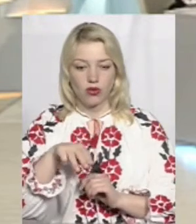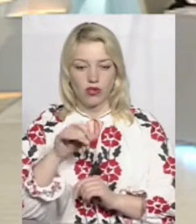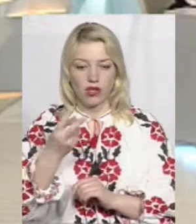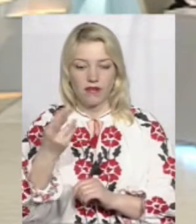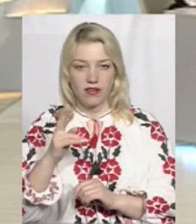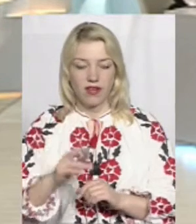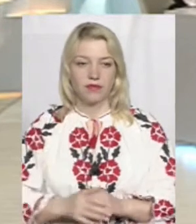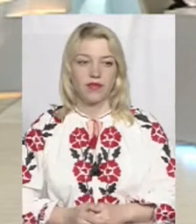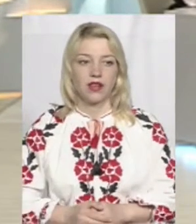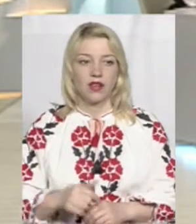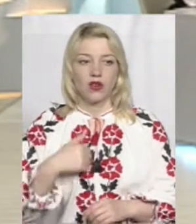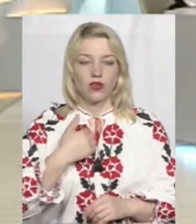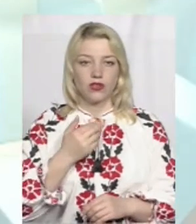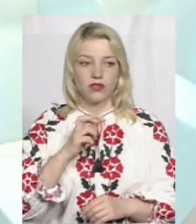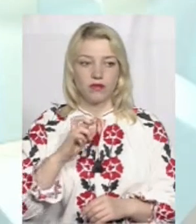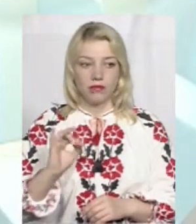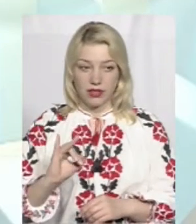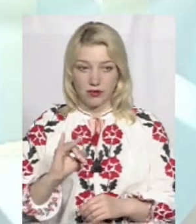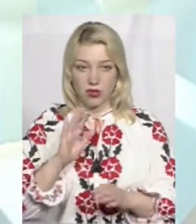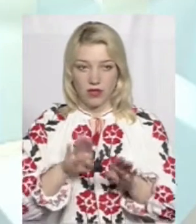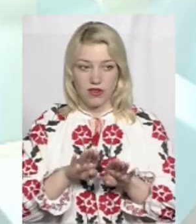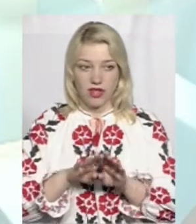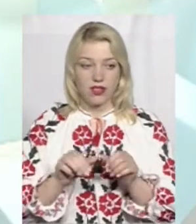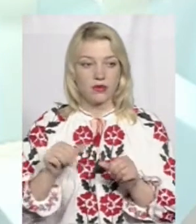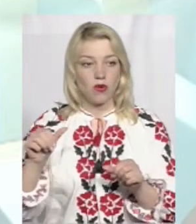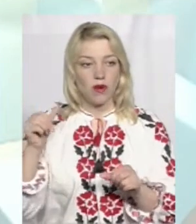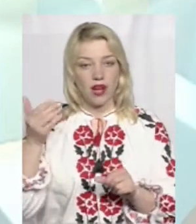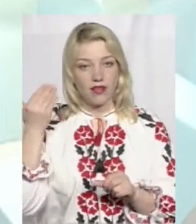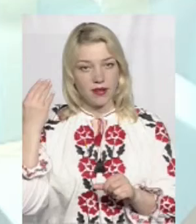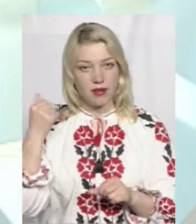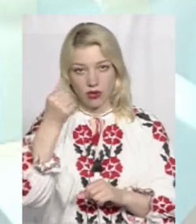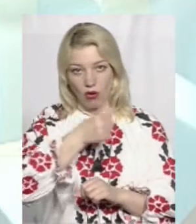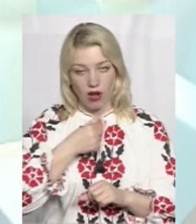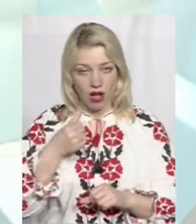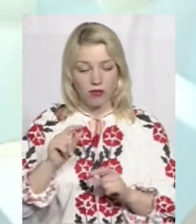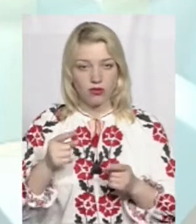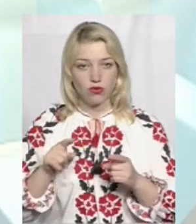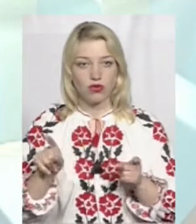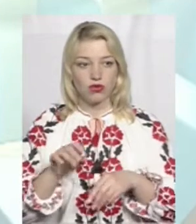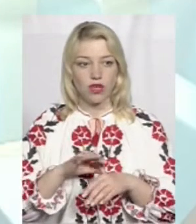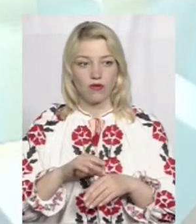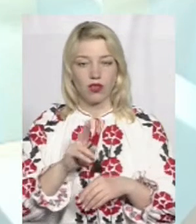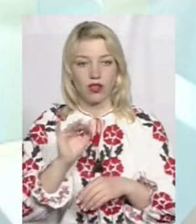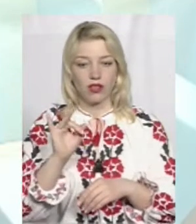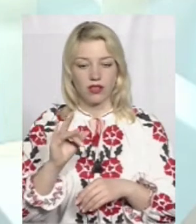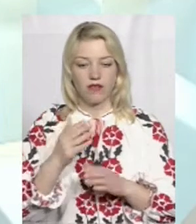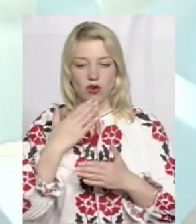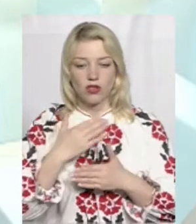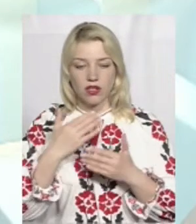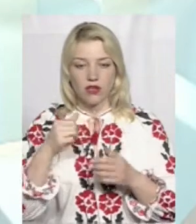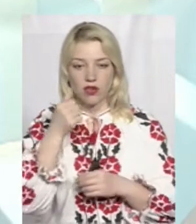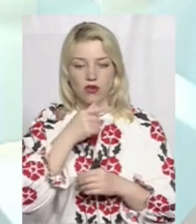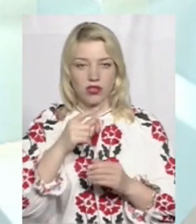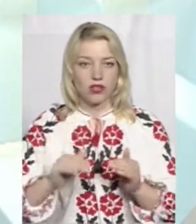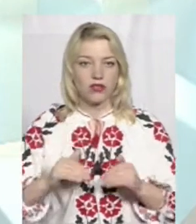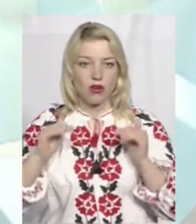Будь ласка, озвучити. Я хотів би порівняти з попередніми роками, тому що захворюваності на КІР в останні роки так стрімко